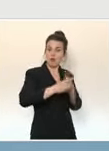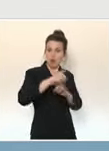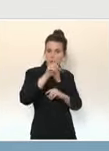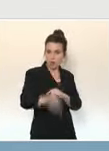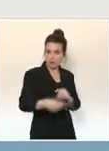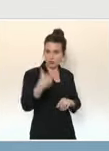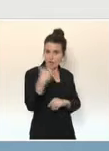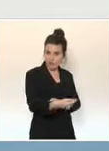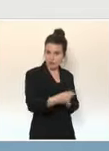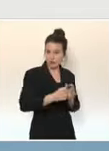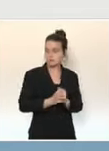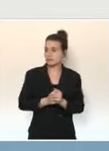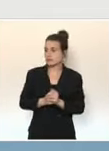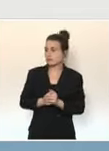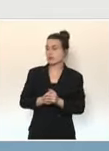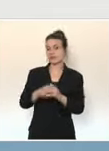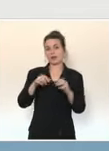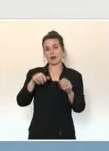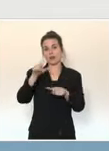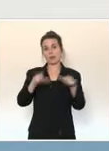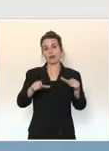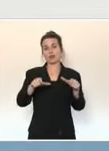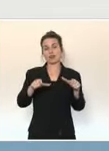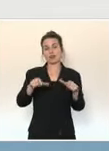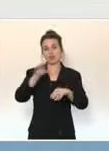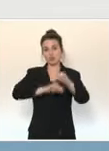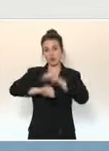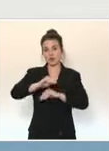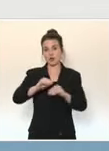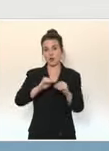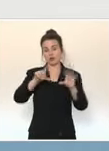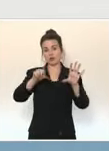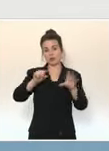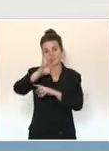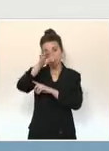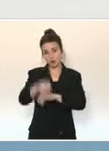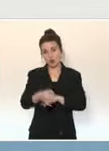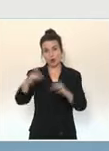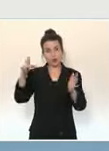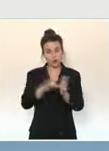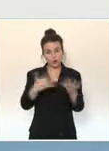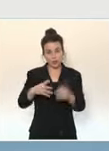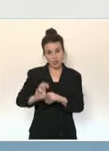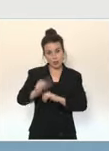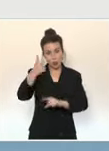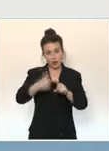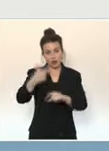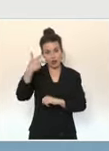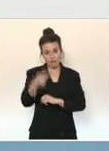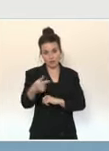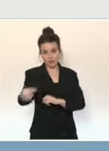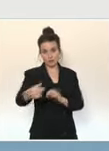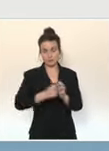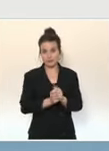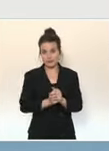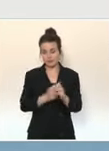des trois quarts des soignants ont reçu au moins une dose de vaccin. C'est même plus de 80 % pour les soignants lorsqu'ils ont plus de 50 ans et